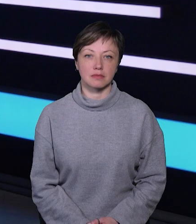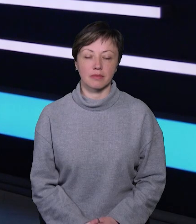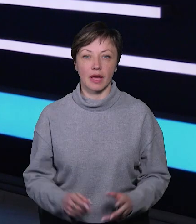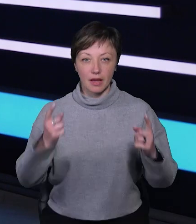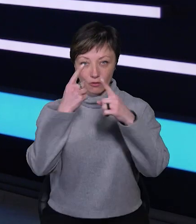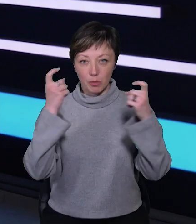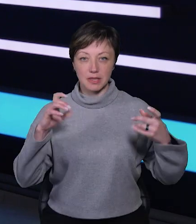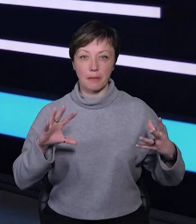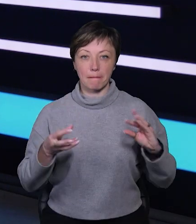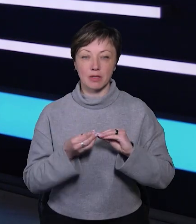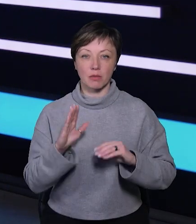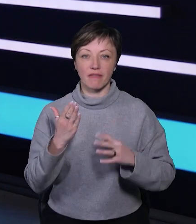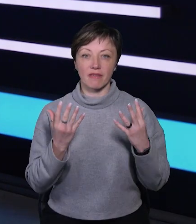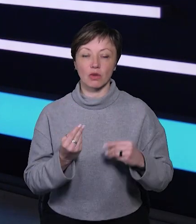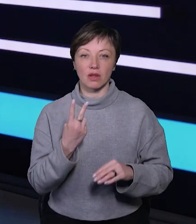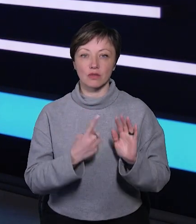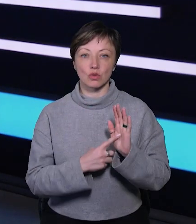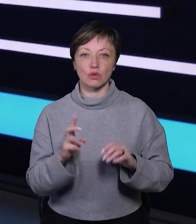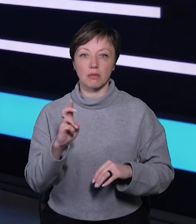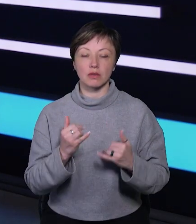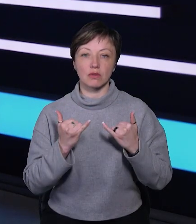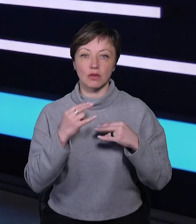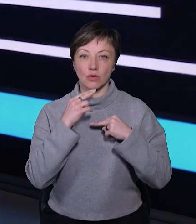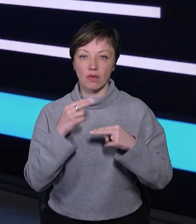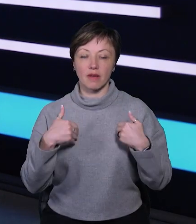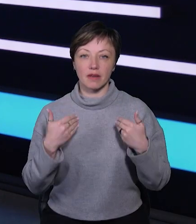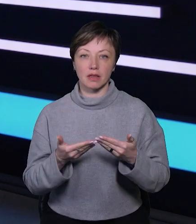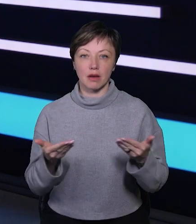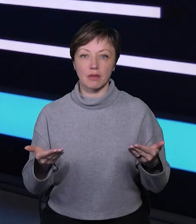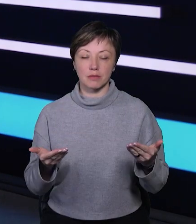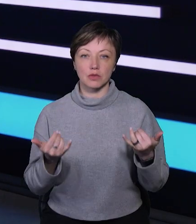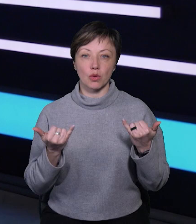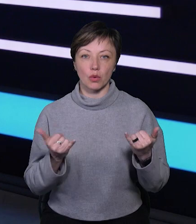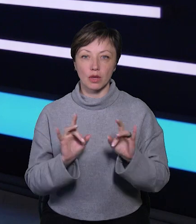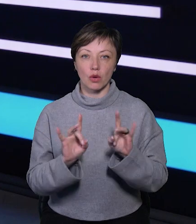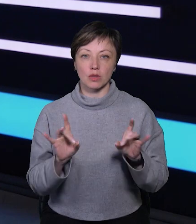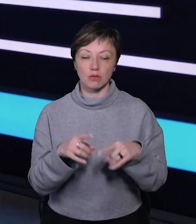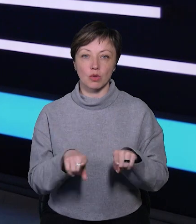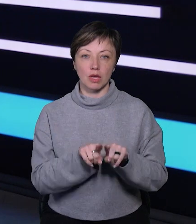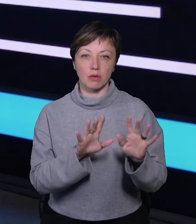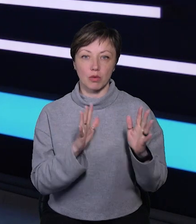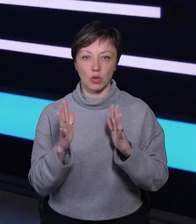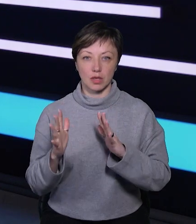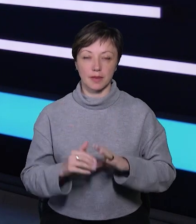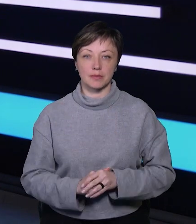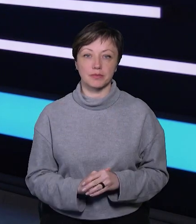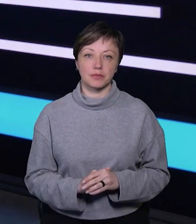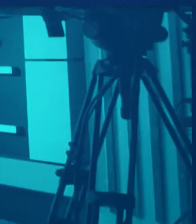Інформаційні підсумки вівторка, 26 березня. До вашої уваги вітаю. Сьогодні розкажемо про такі події.